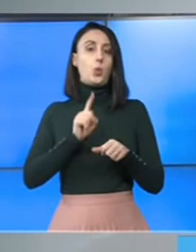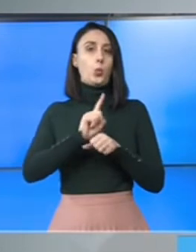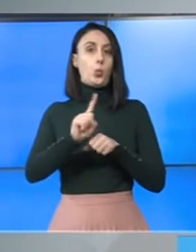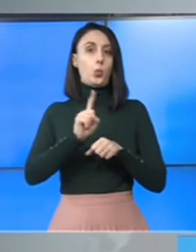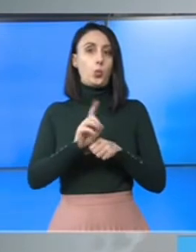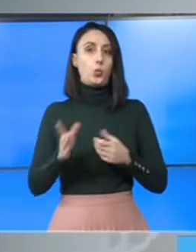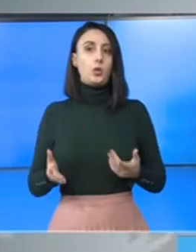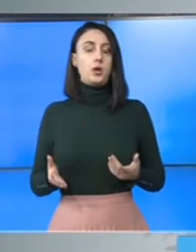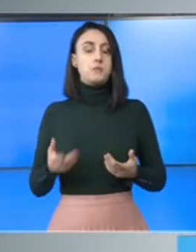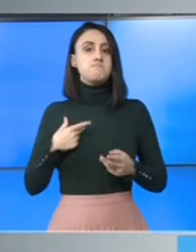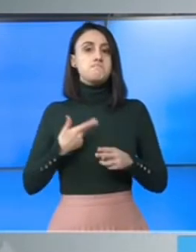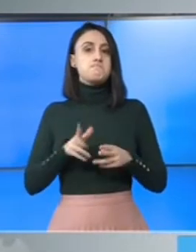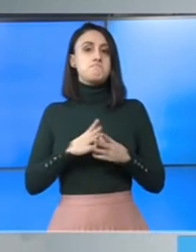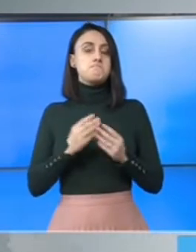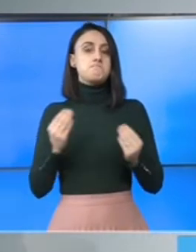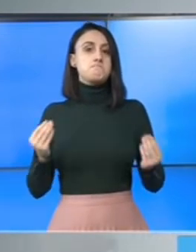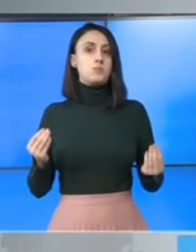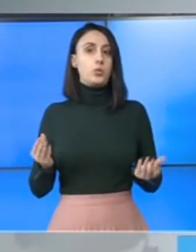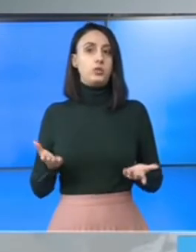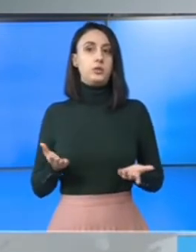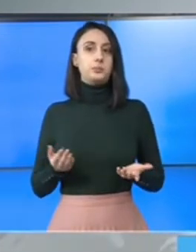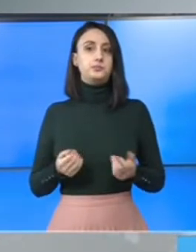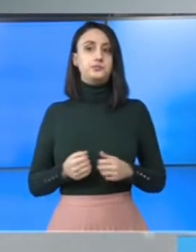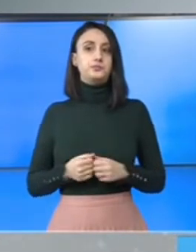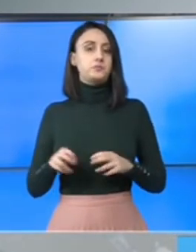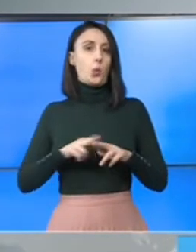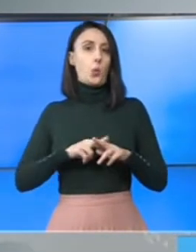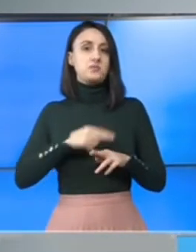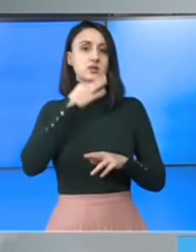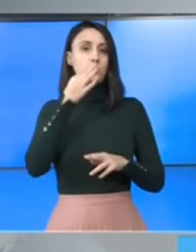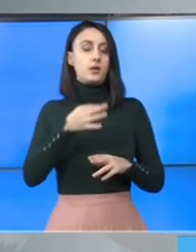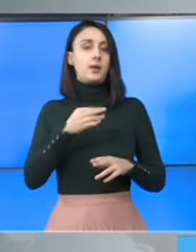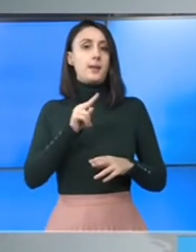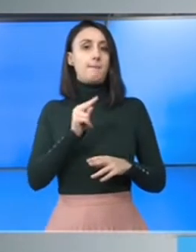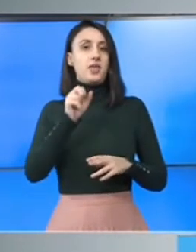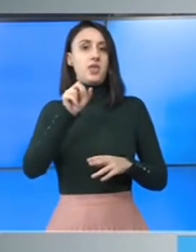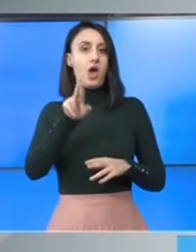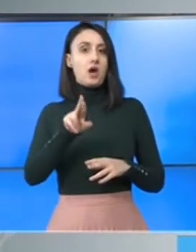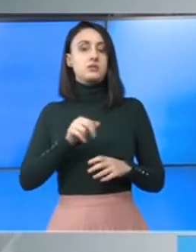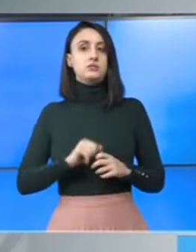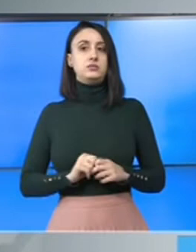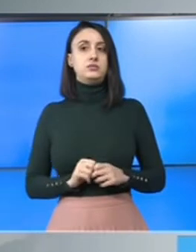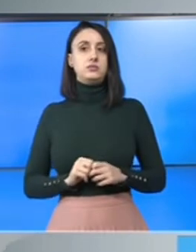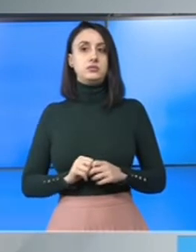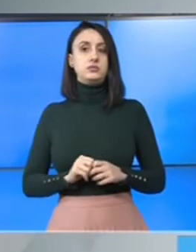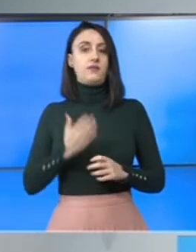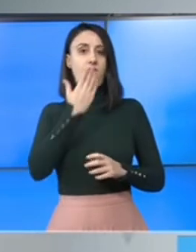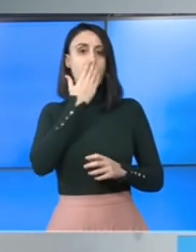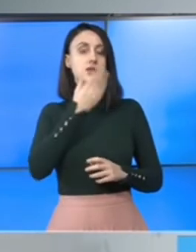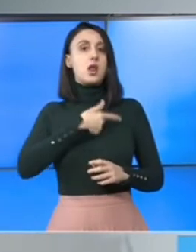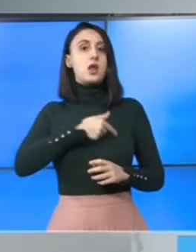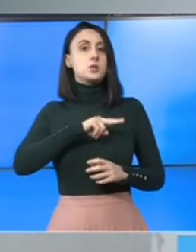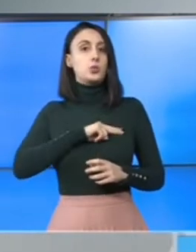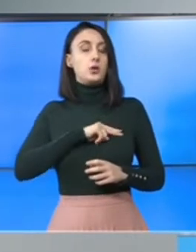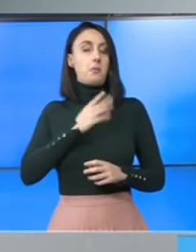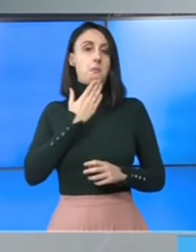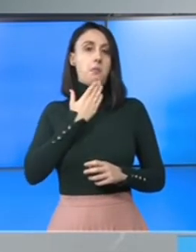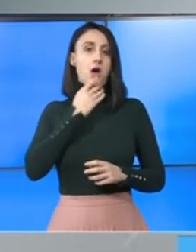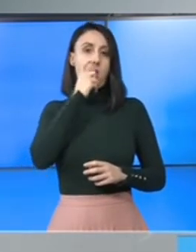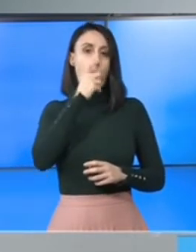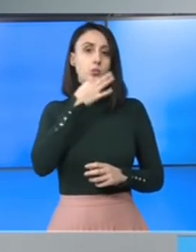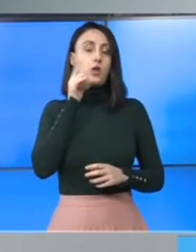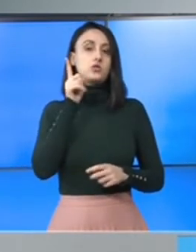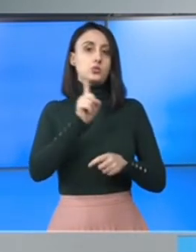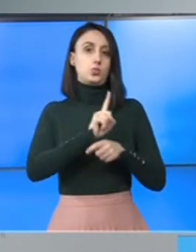mai mult de... cum să spun eu, de piardă cât de responsabilitate. pare rău că spun